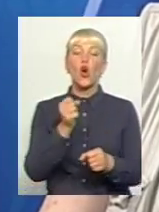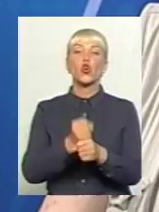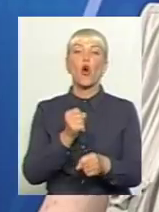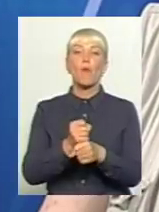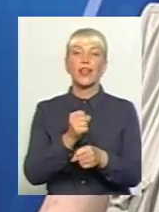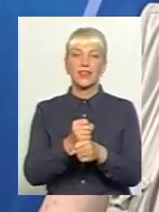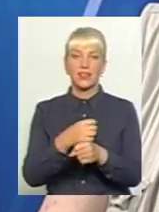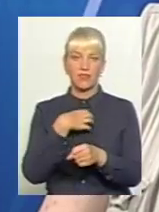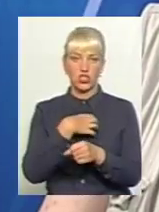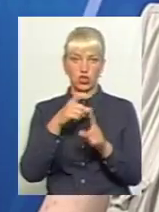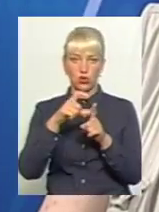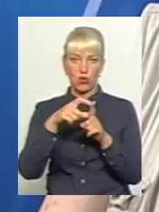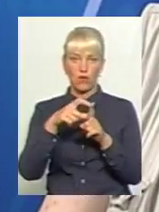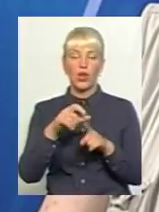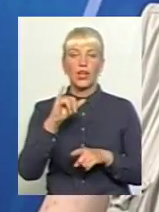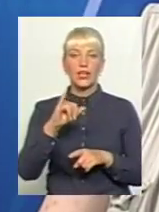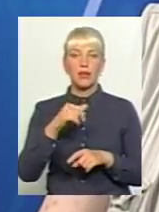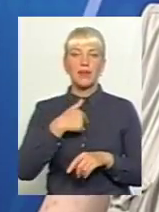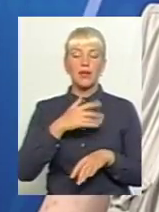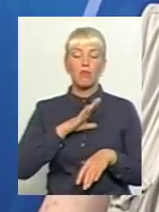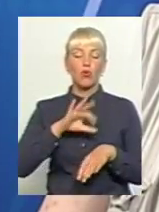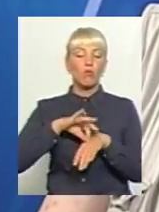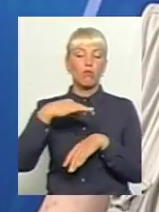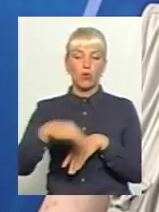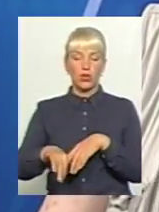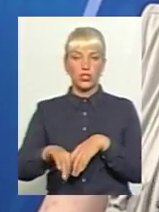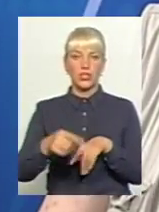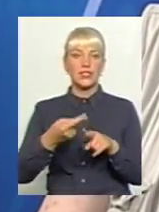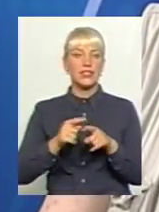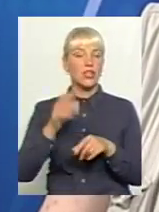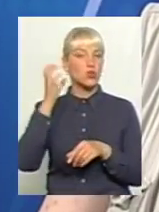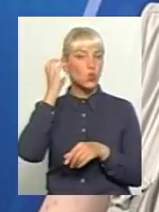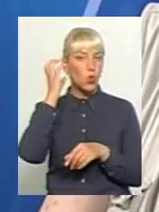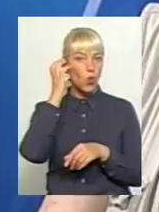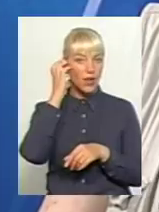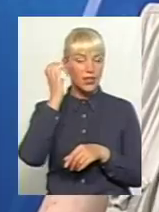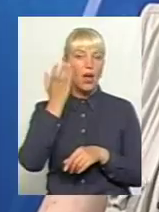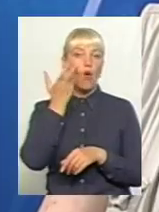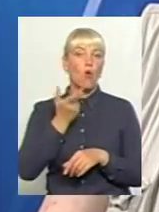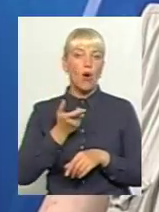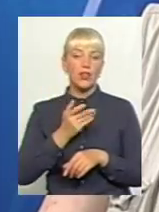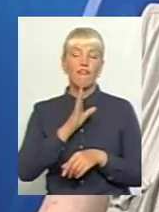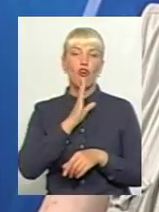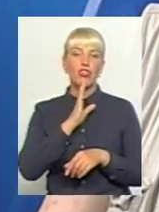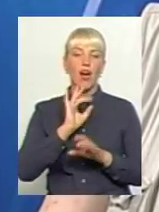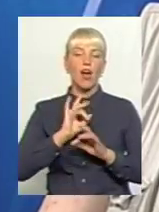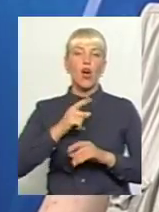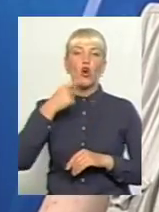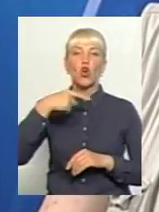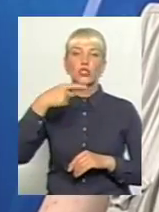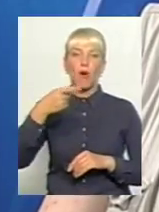На жаль, і мені було дуже боляче це слушати, коли вона розмовляла, вона